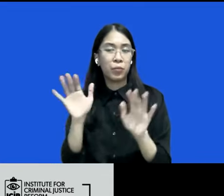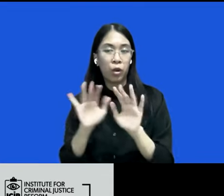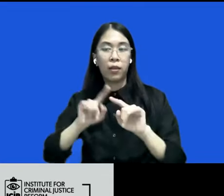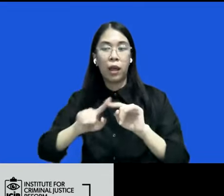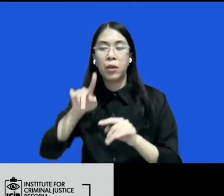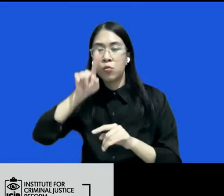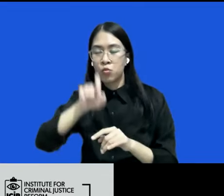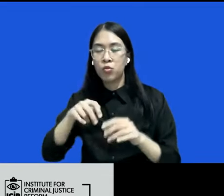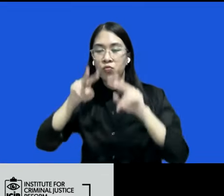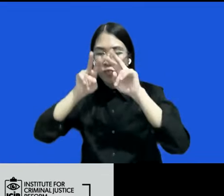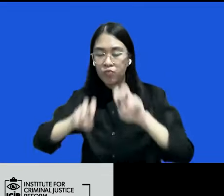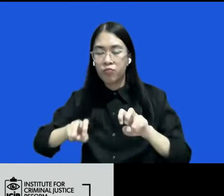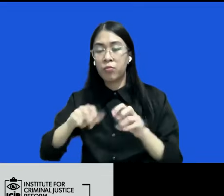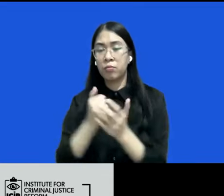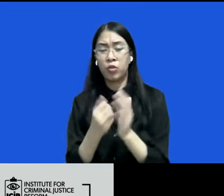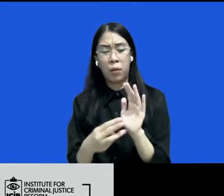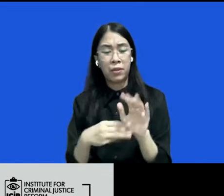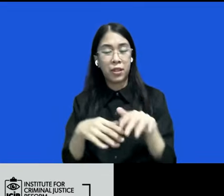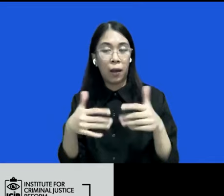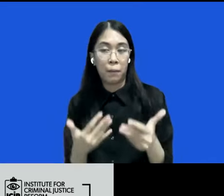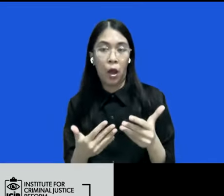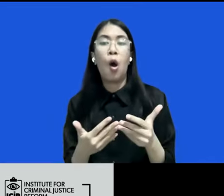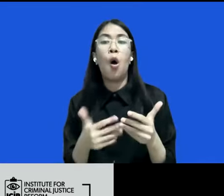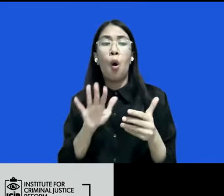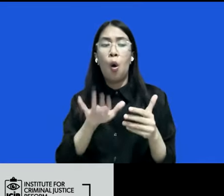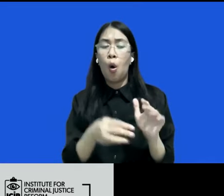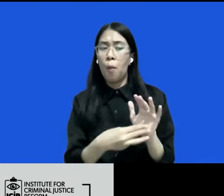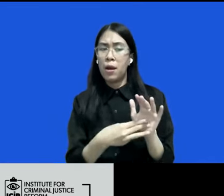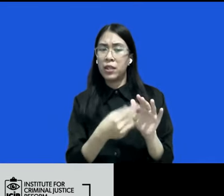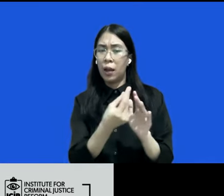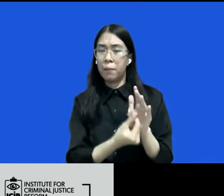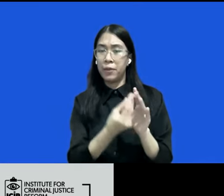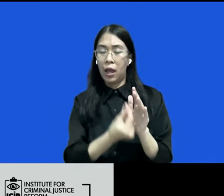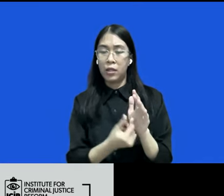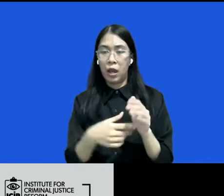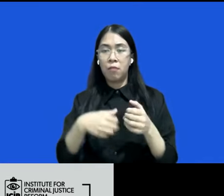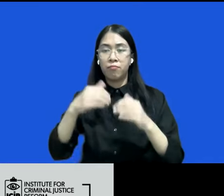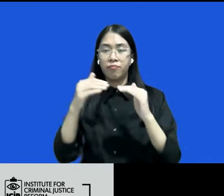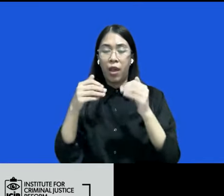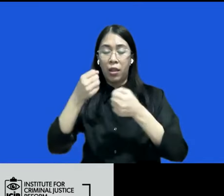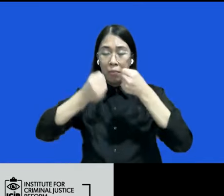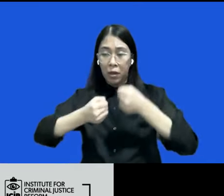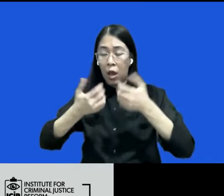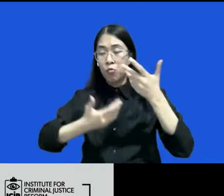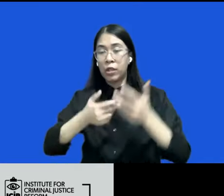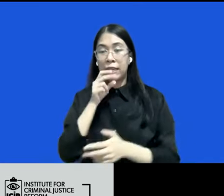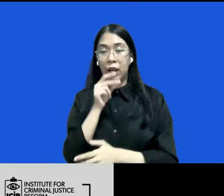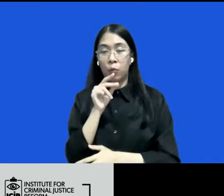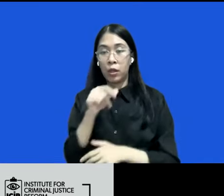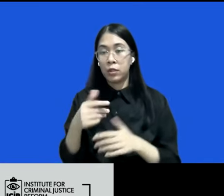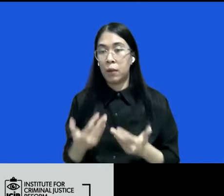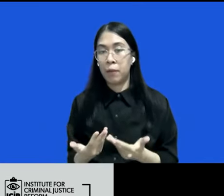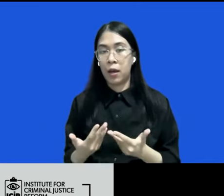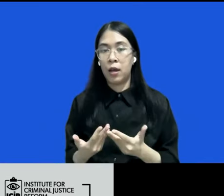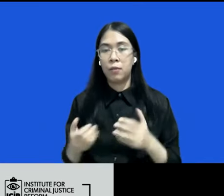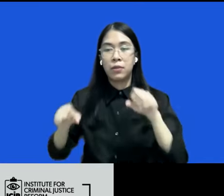masalahnya apa oh kalau kita misalnya masalahnya adalah masalah biaya peradilan pidana nah mungkin ini rekomendasinya ya lebih sistemik